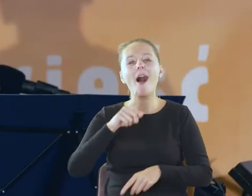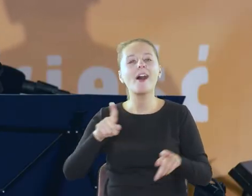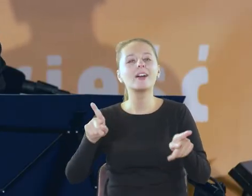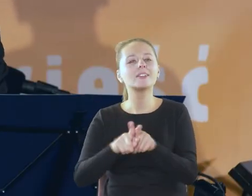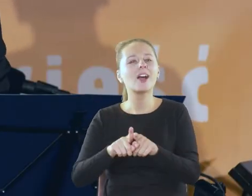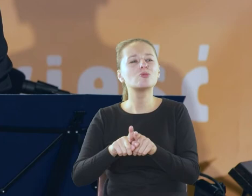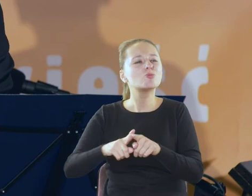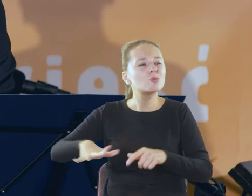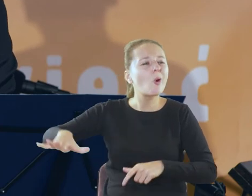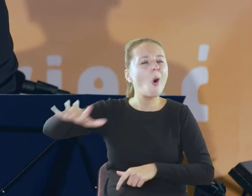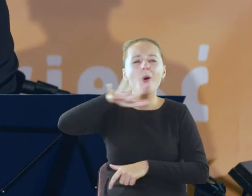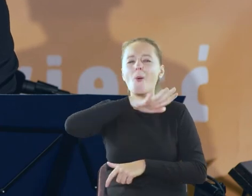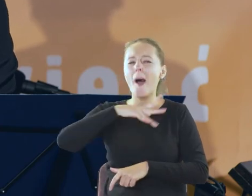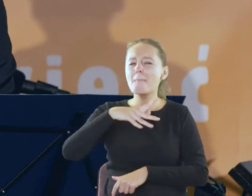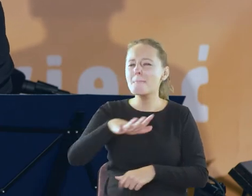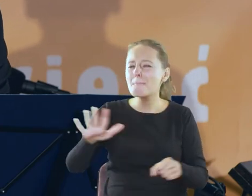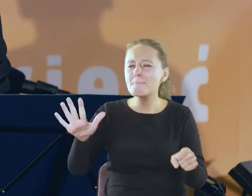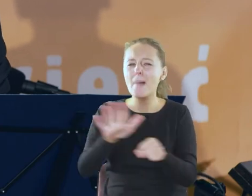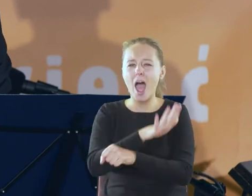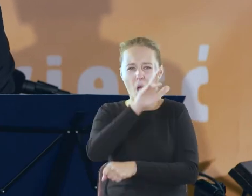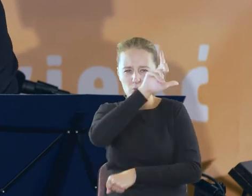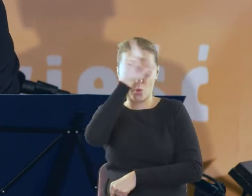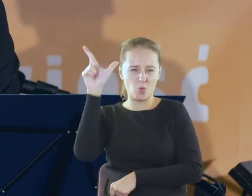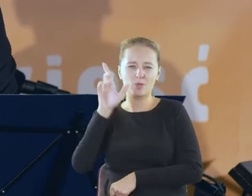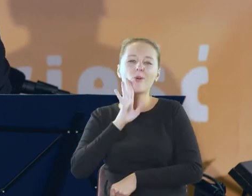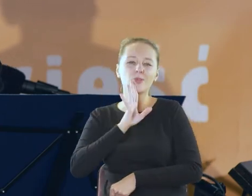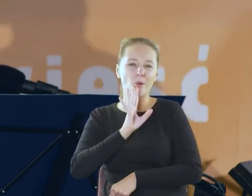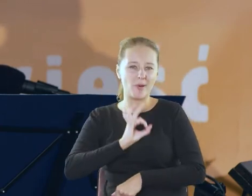tłumem ludzi napełnione jakim jest moje